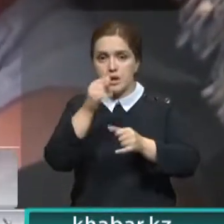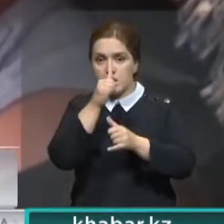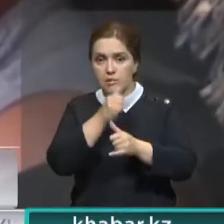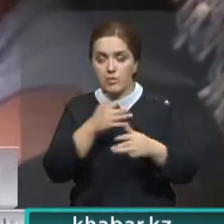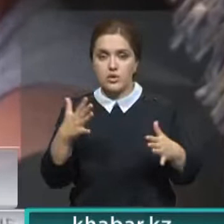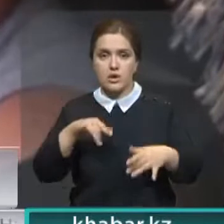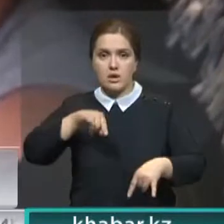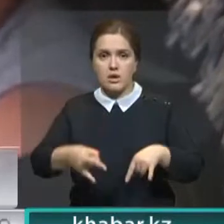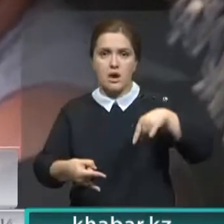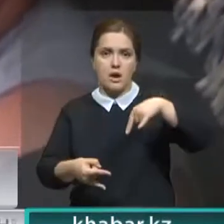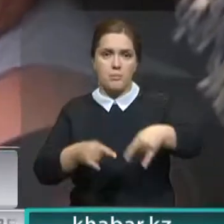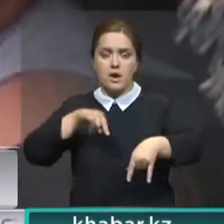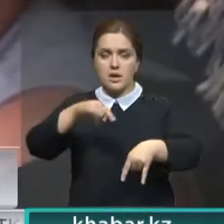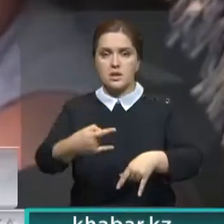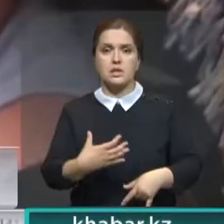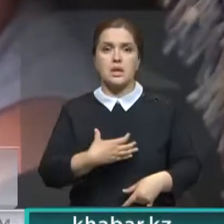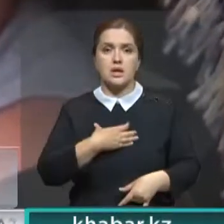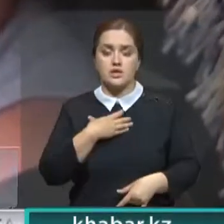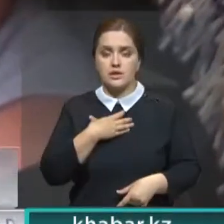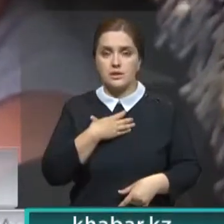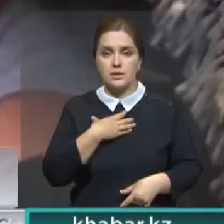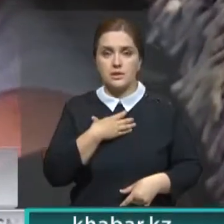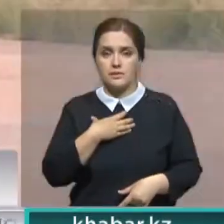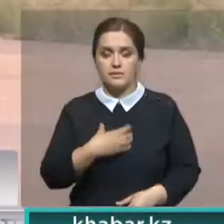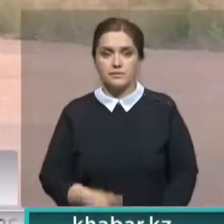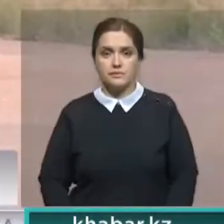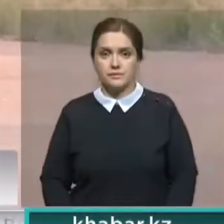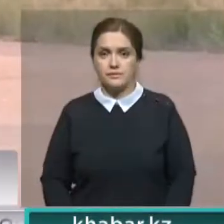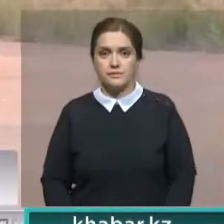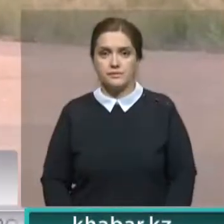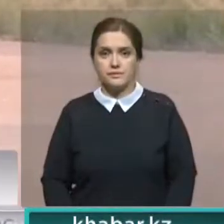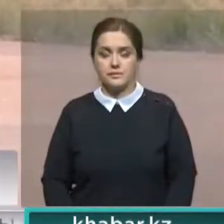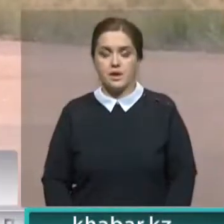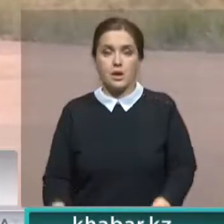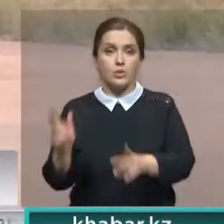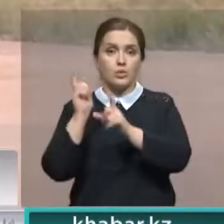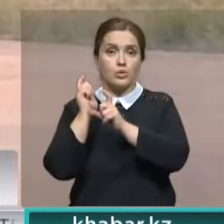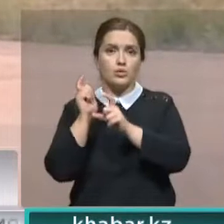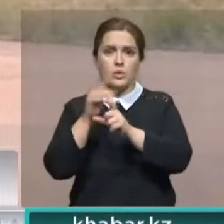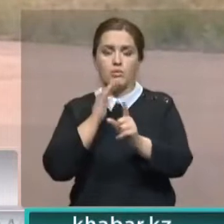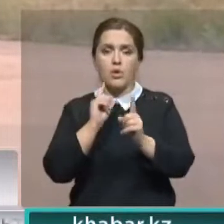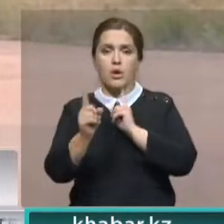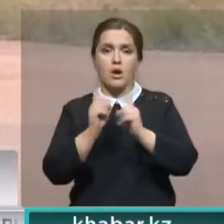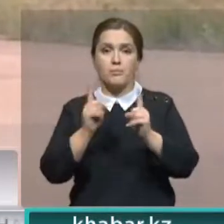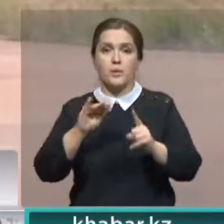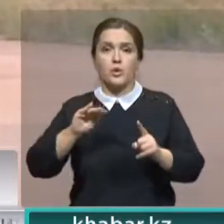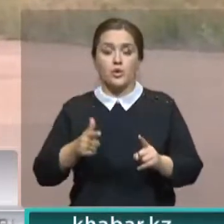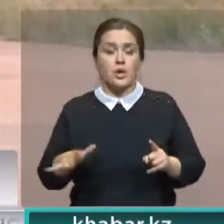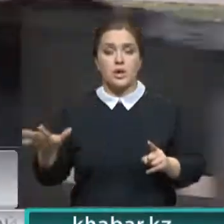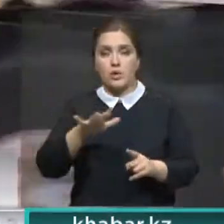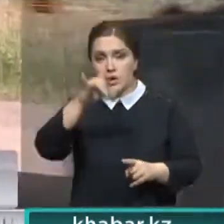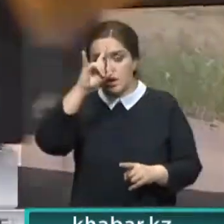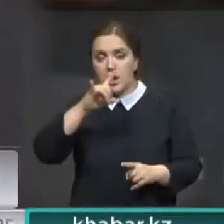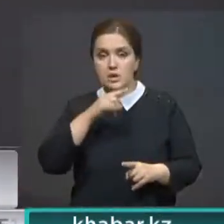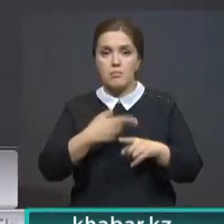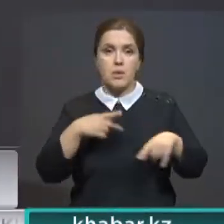ямы, что хуже проваливаются вообще. Невозможно пройти. А большегрузов здесь действительно много. основном из южных регионов Казахстана